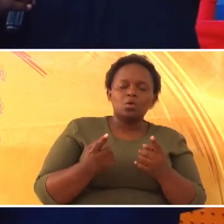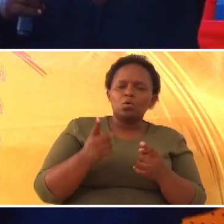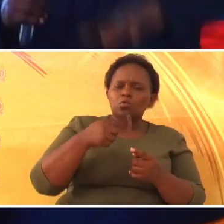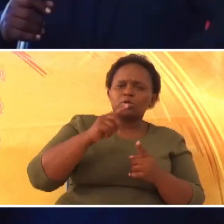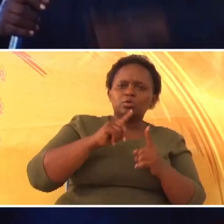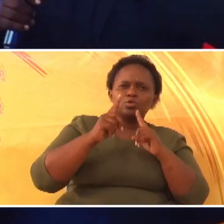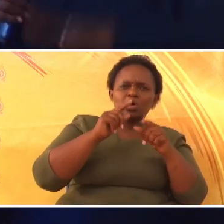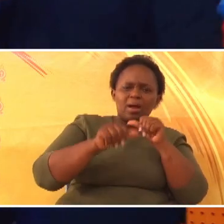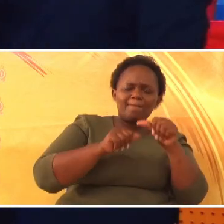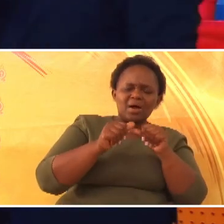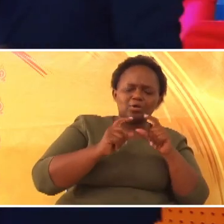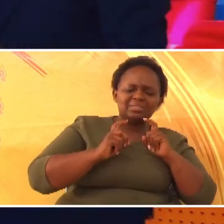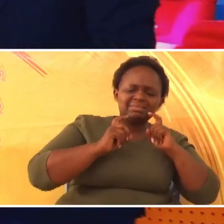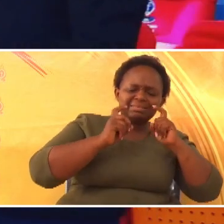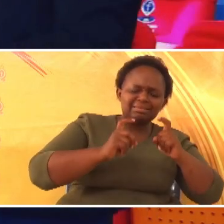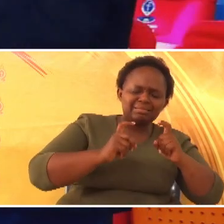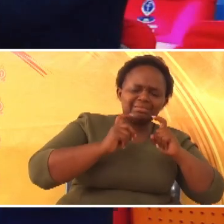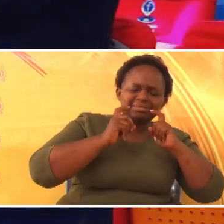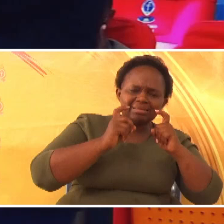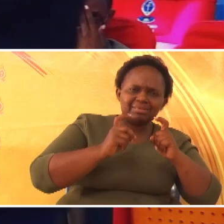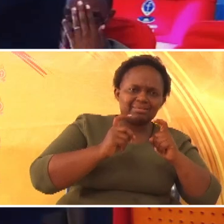juu ya mizigo ya dhambi.